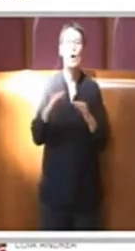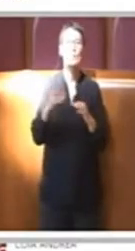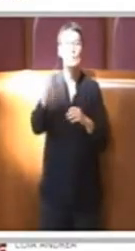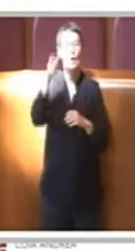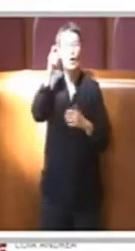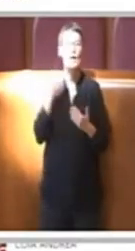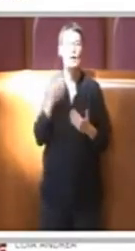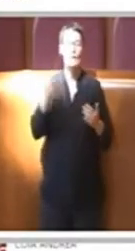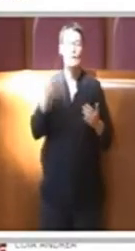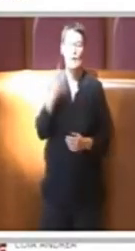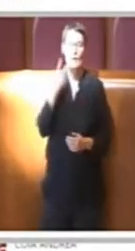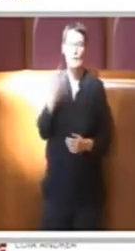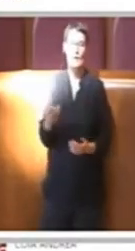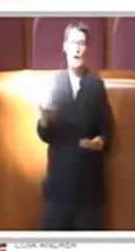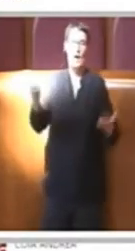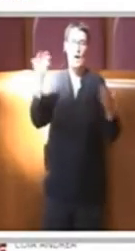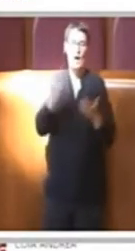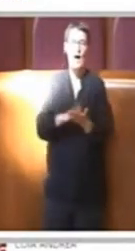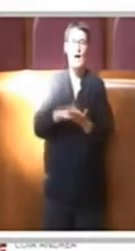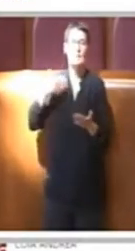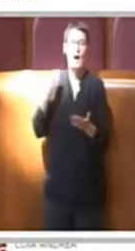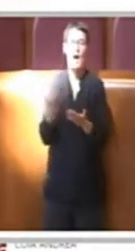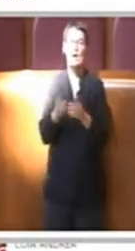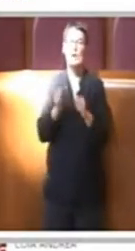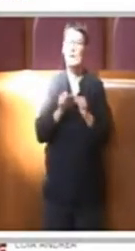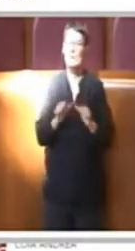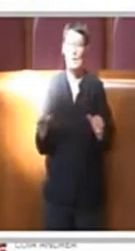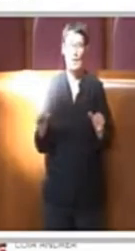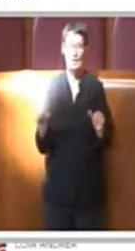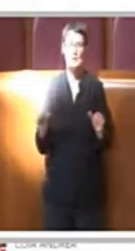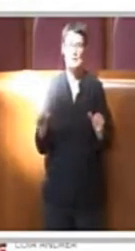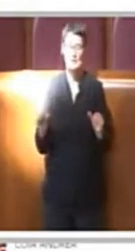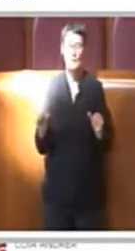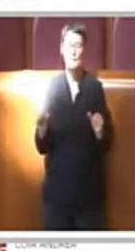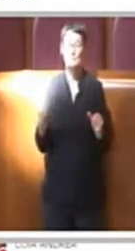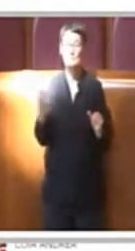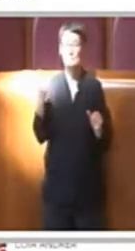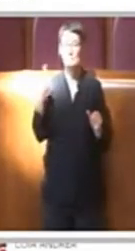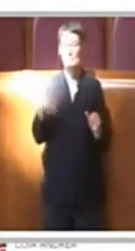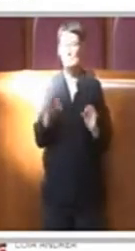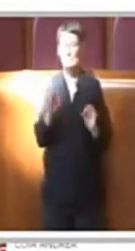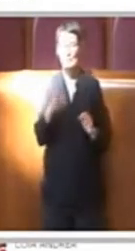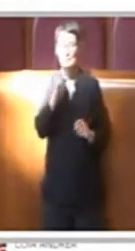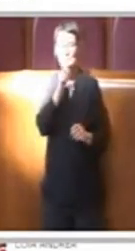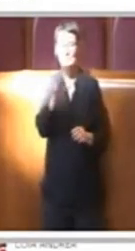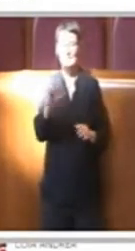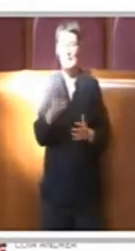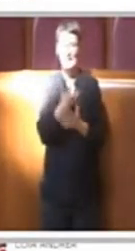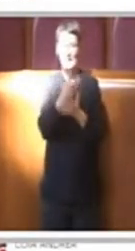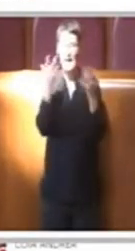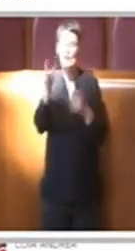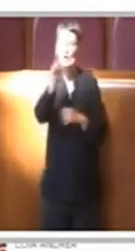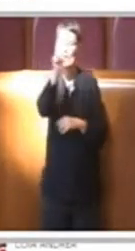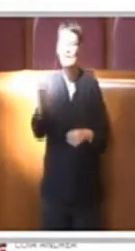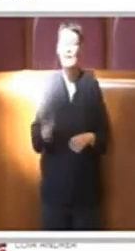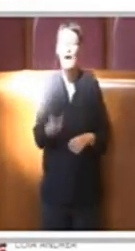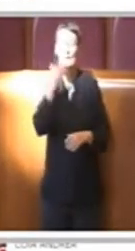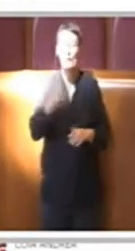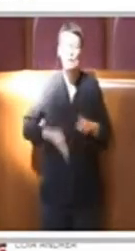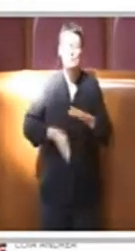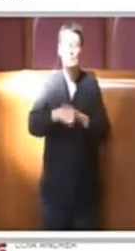di prima necessità. Il segnale è chiaro, l'Italia è voluta ripartire dalla cultura,